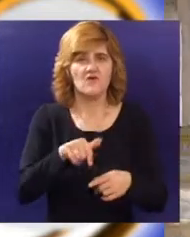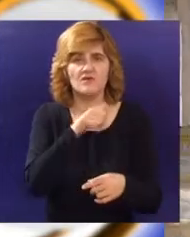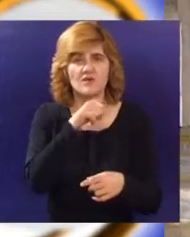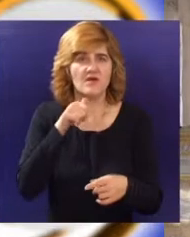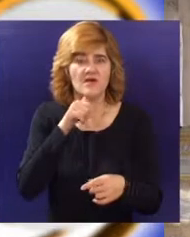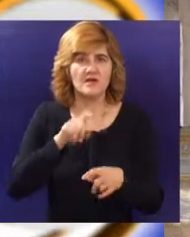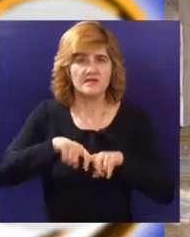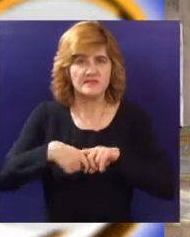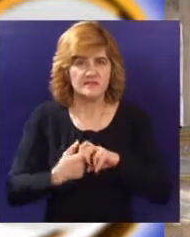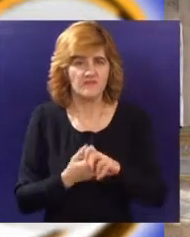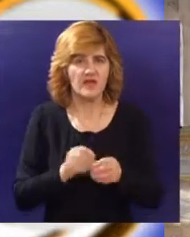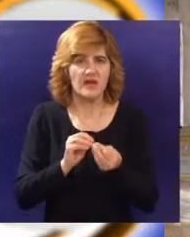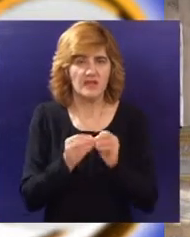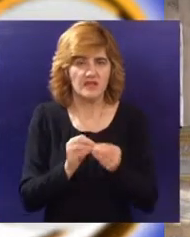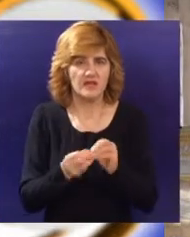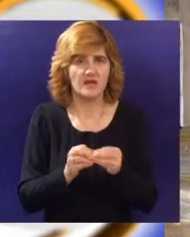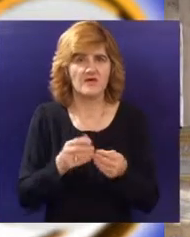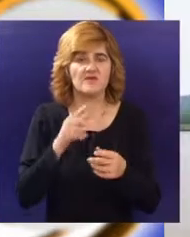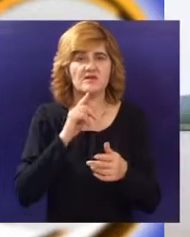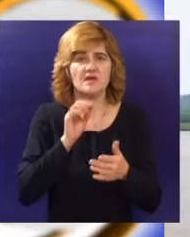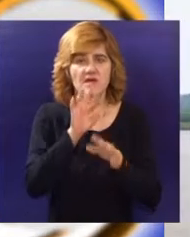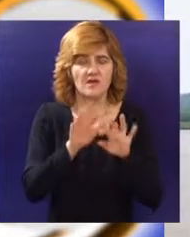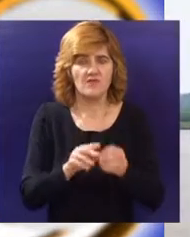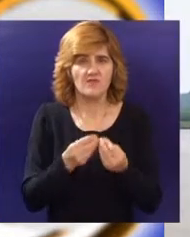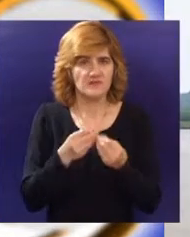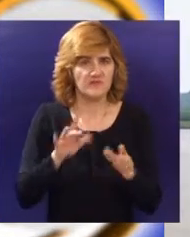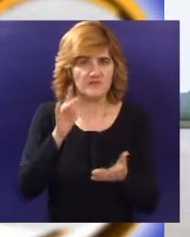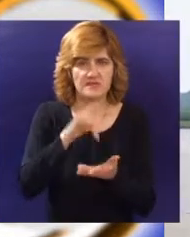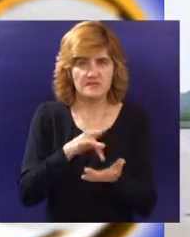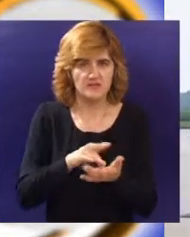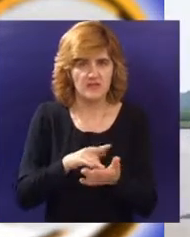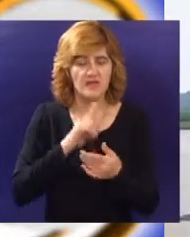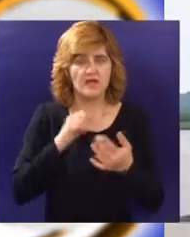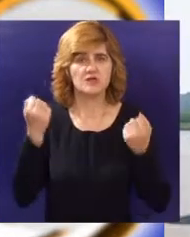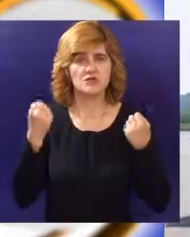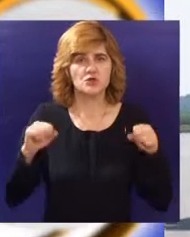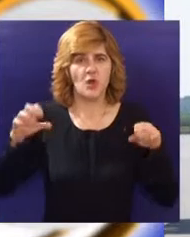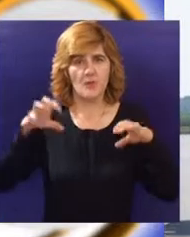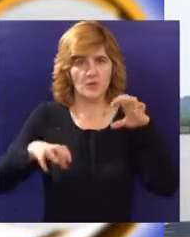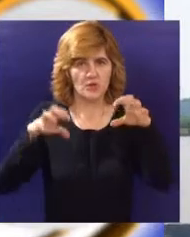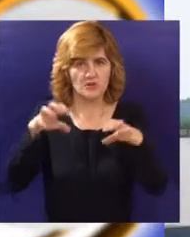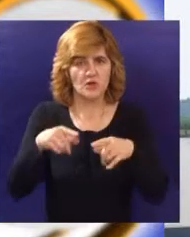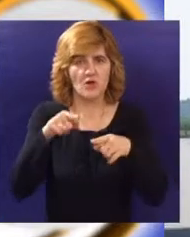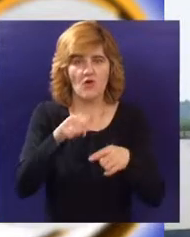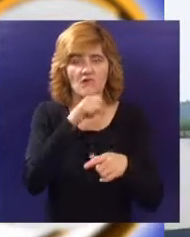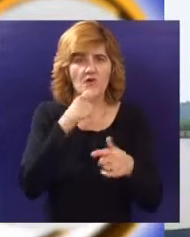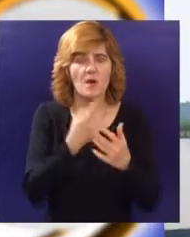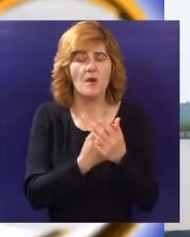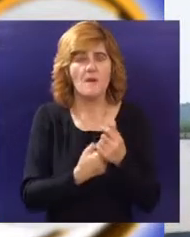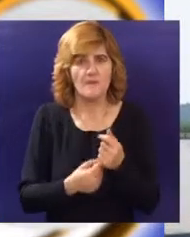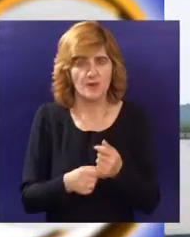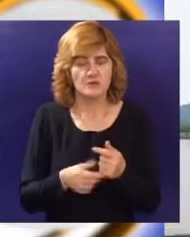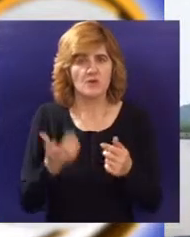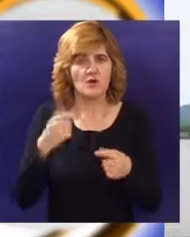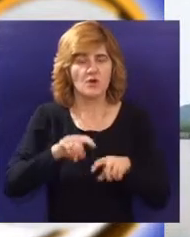robnotransportnih, robnotrgovinskih i logističkih centara, različitih terminala i slobodnih zona. Ovo poslednje je jedno je od zadataka